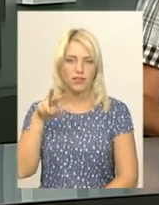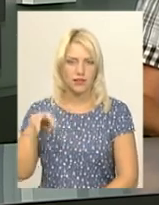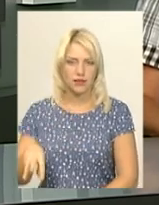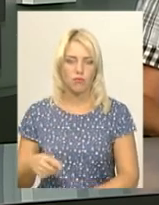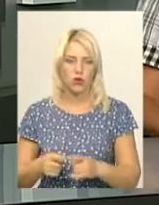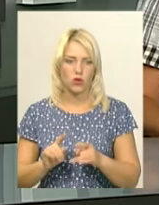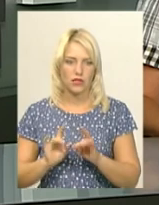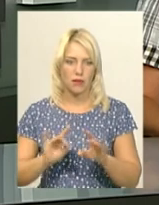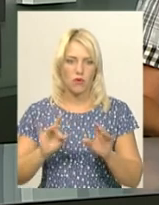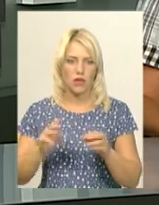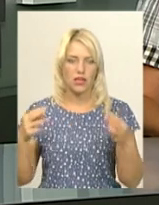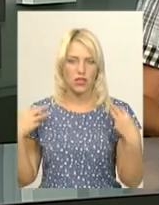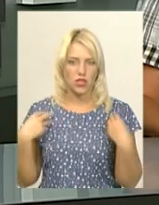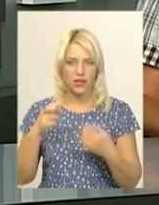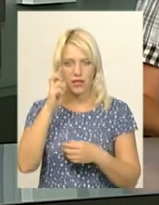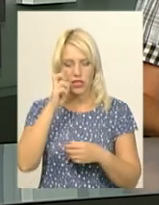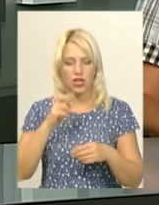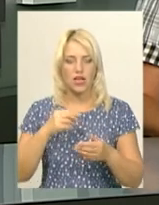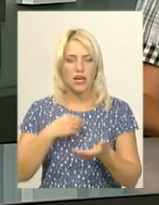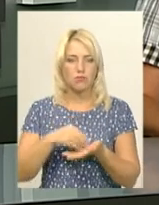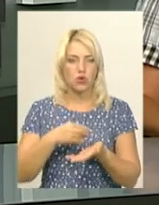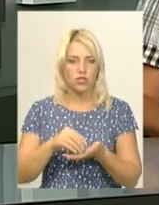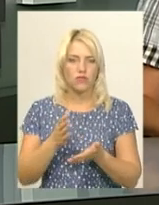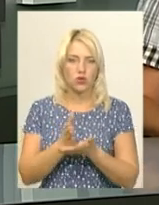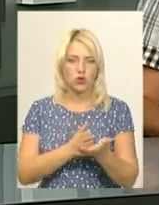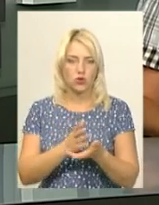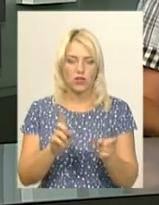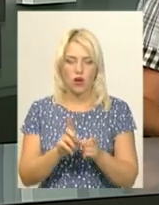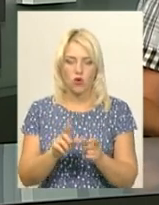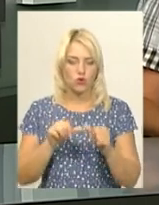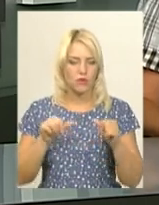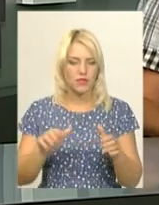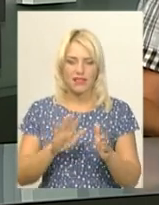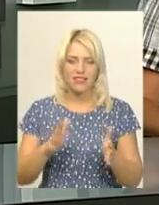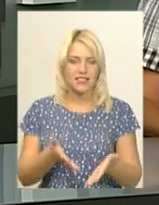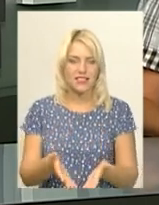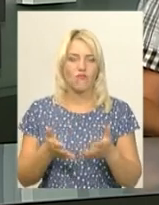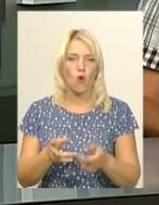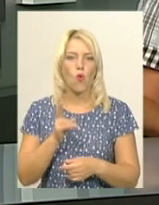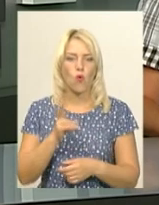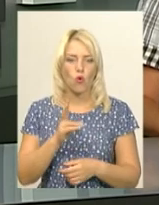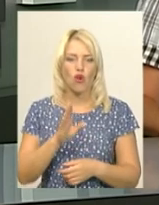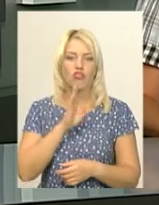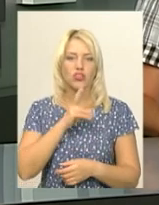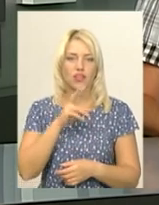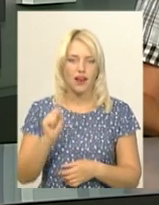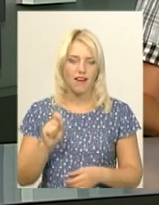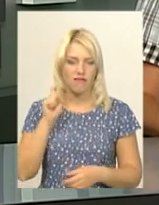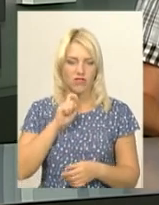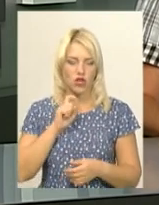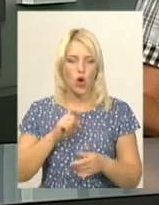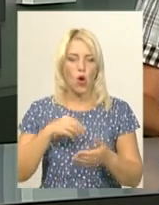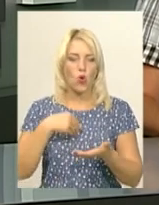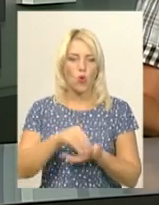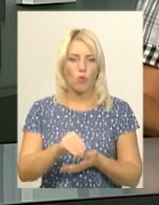Держпродспоживслужби в області Ігор Баланюк. Також комісія не з'ясувала, у кого жителька Вінничини купувала рибу, заражену